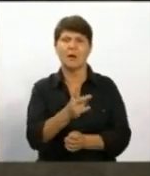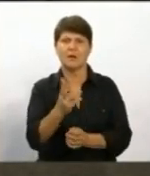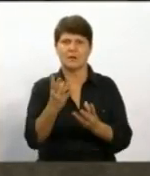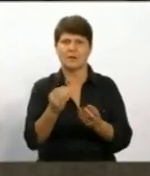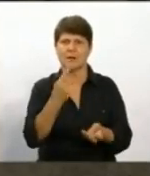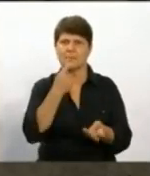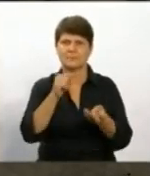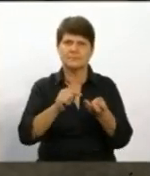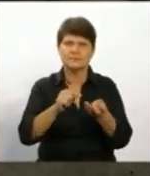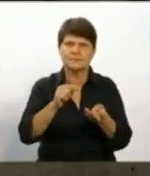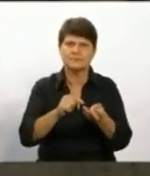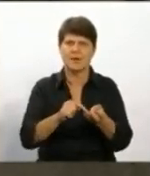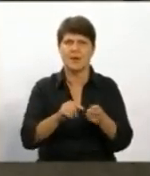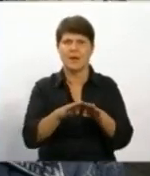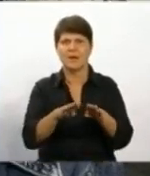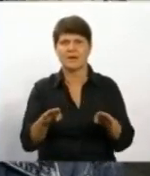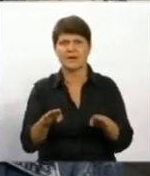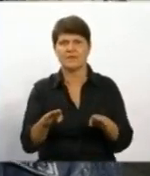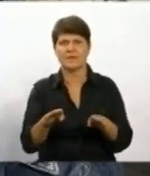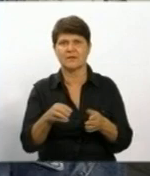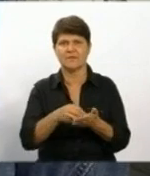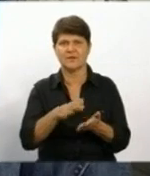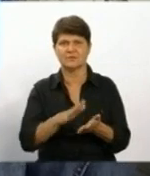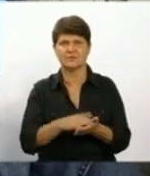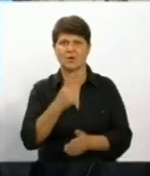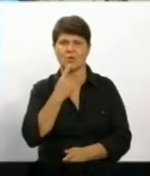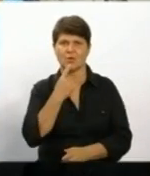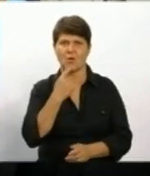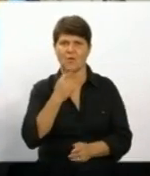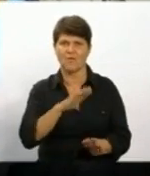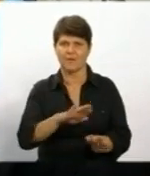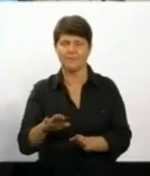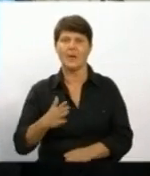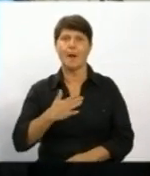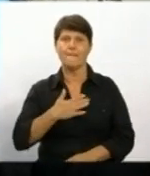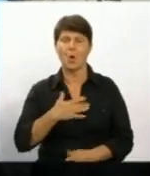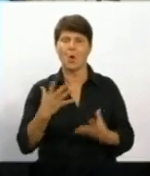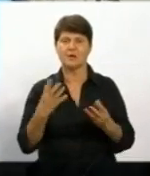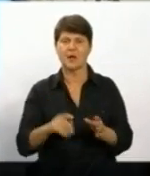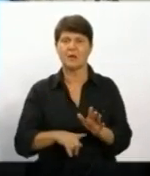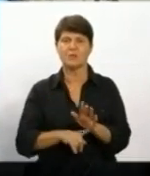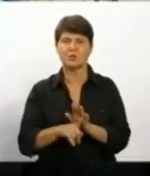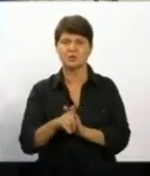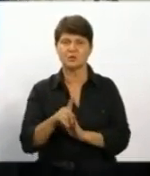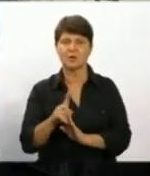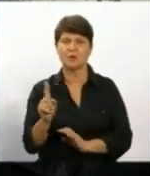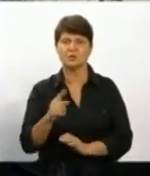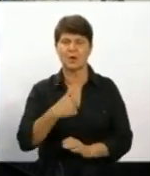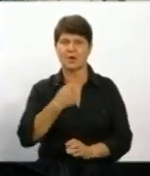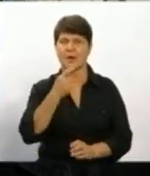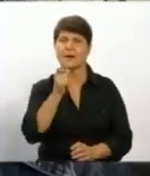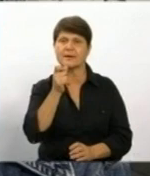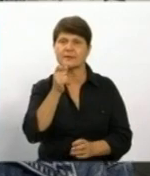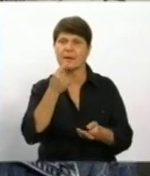пальця, аби визначити рівень цукру в крові. Мій день починається з того, що я або мама мені міряє цукор,